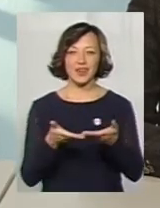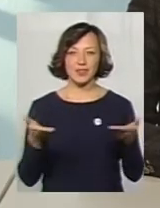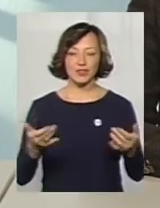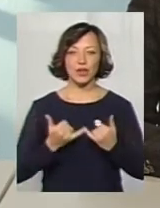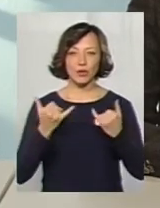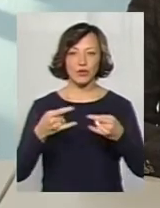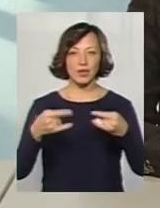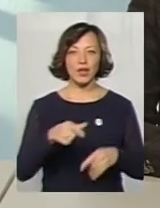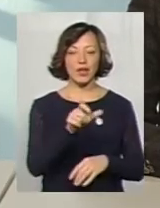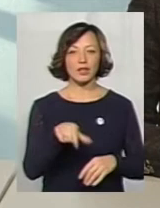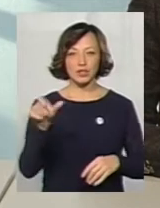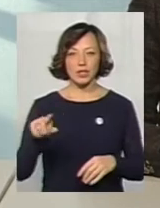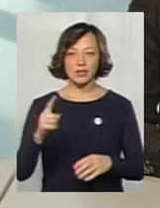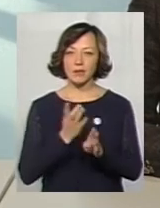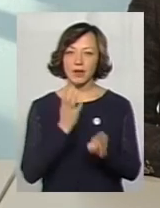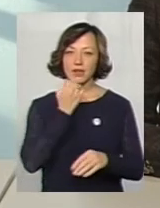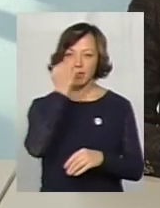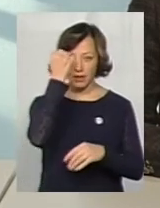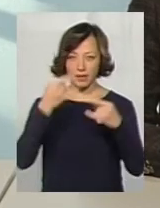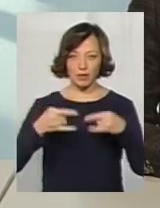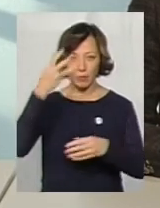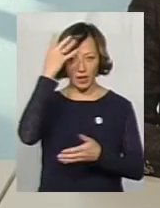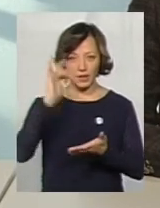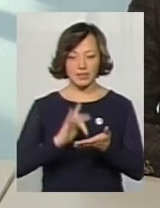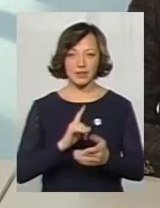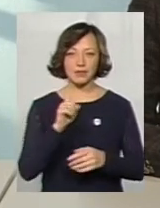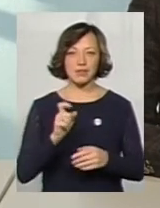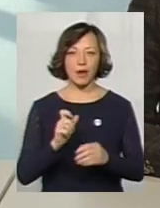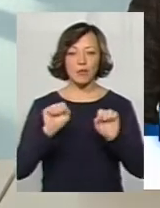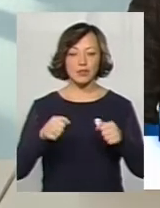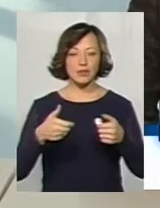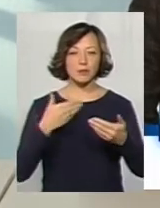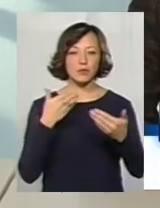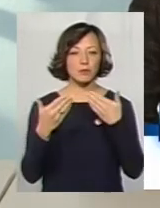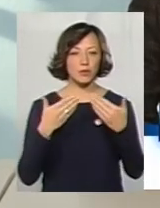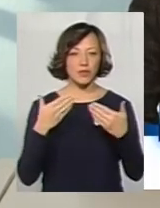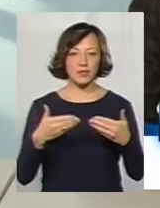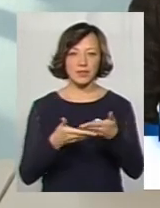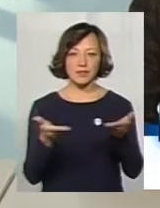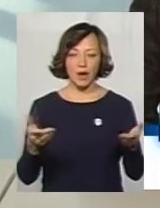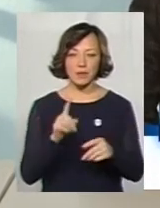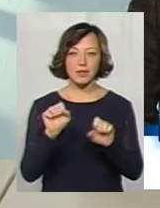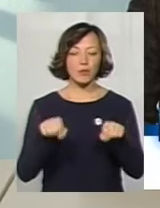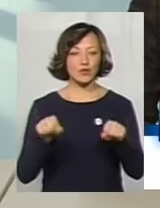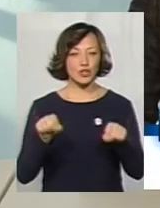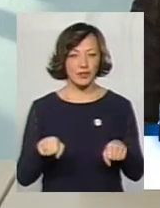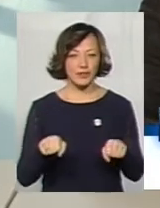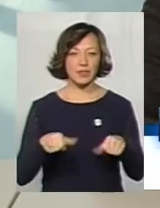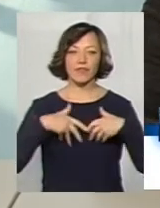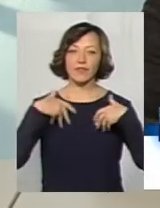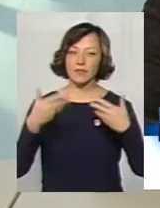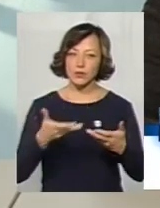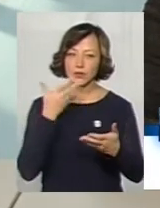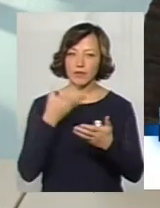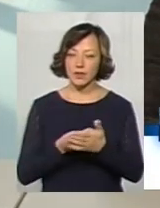наших шановних телеглядачів. Насамперед дякую телеканалу «Поділля Центр» за можливість поспілкуватися з вами, за можливість висловити